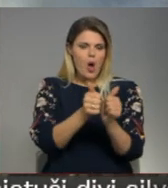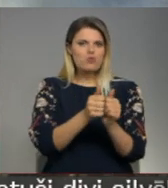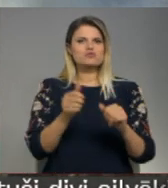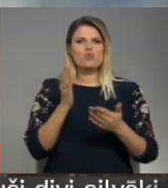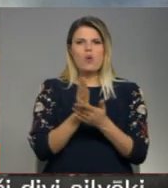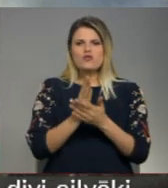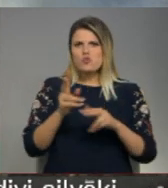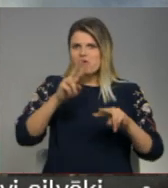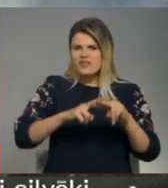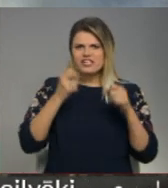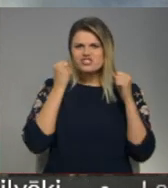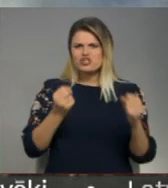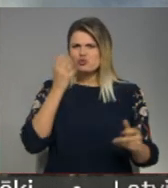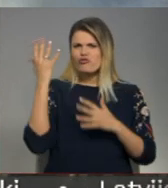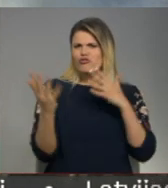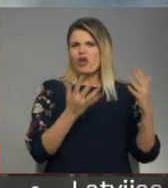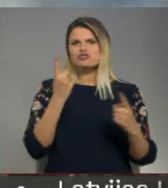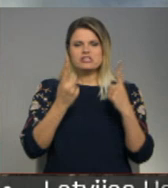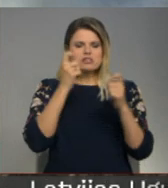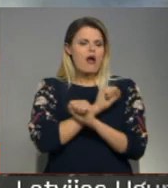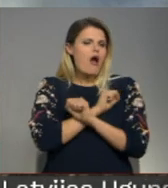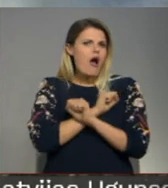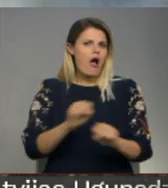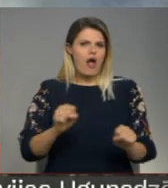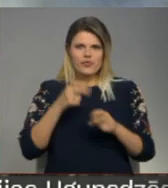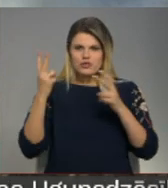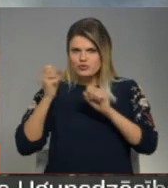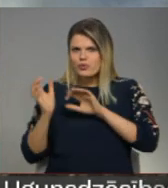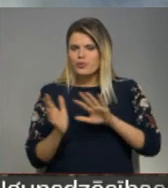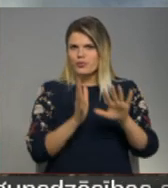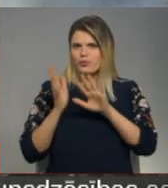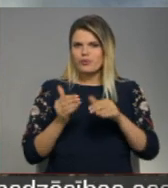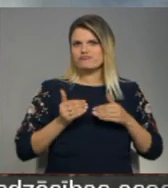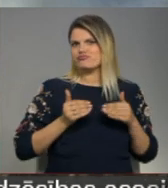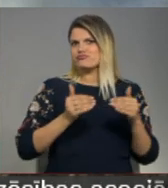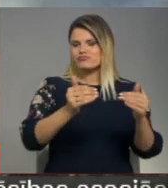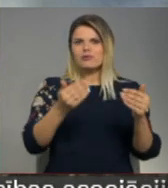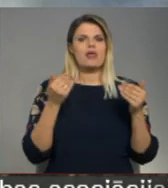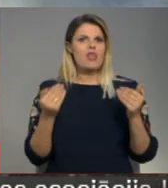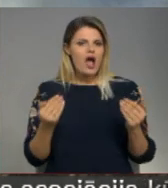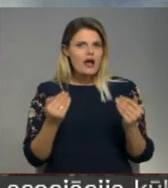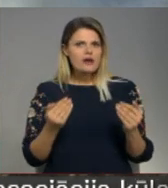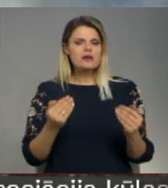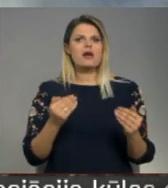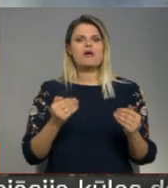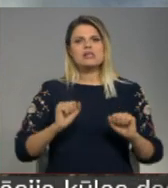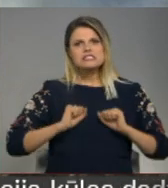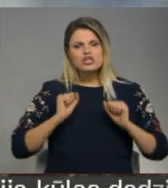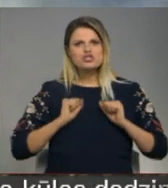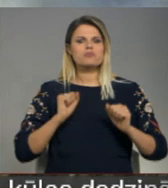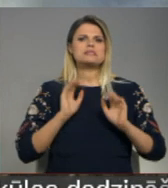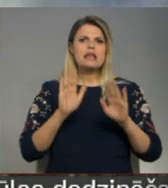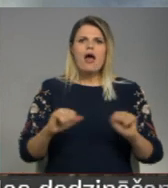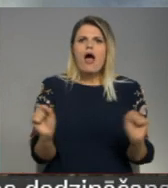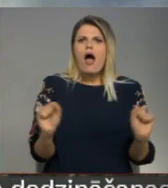notikuma vietā ir spētīgs vējš, kas ļaujiesmām ļoti strau izplatīties, šobrīd maksimāls darbs tiek ieguldīts, lai